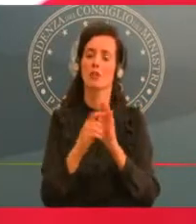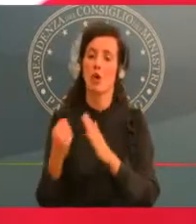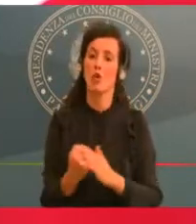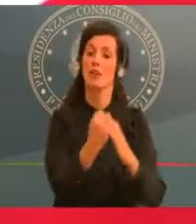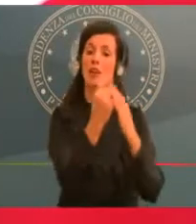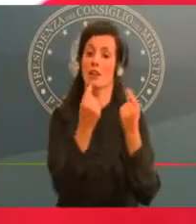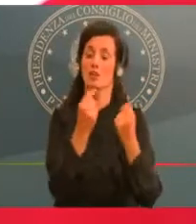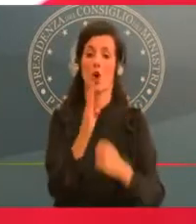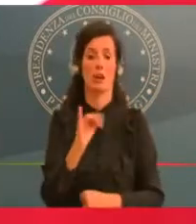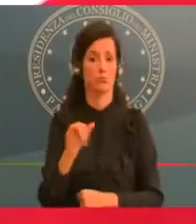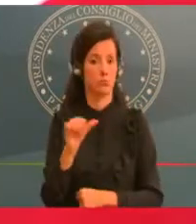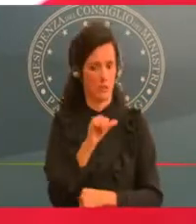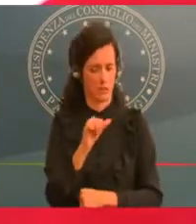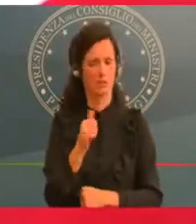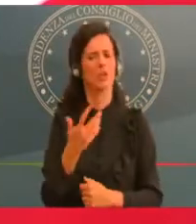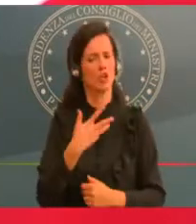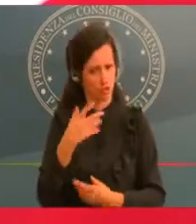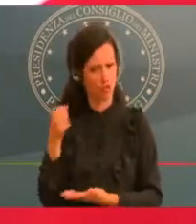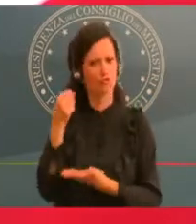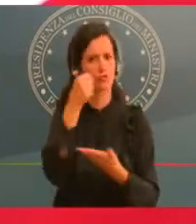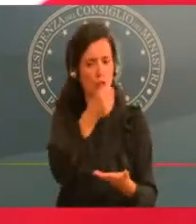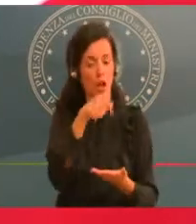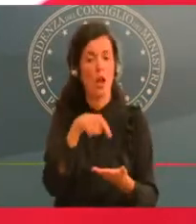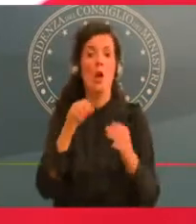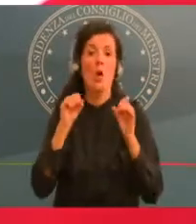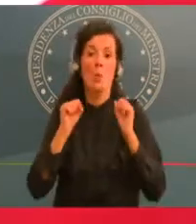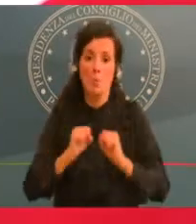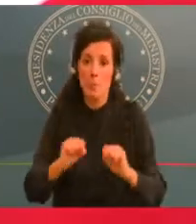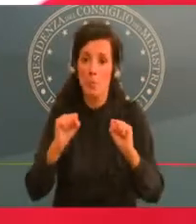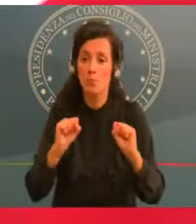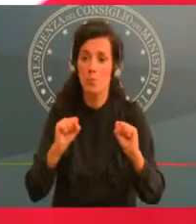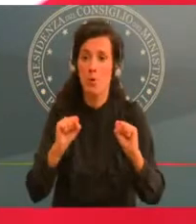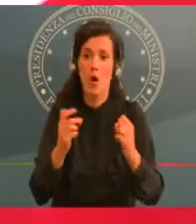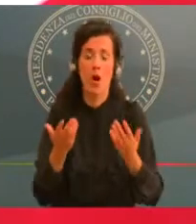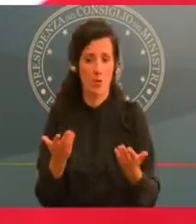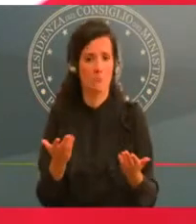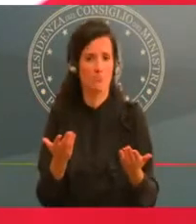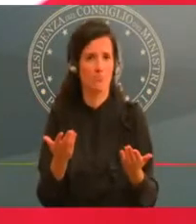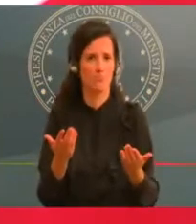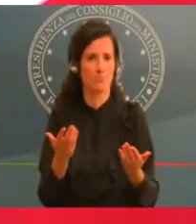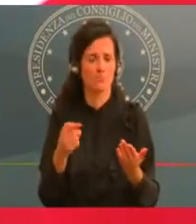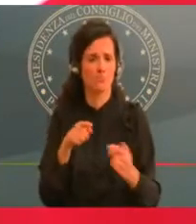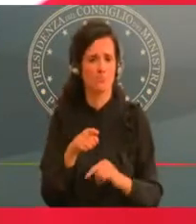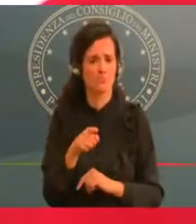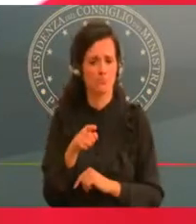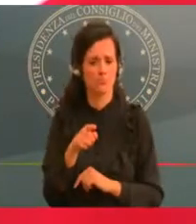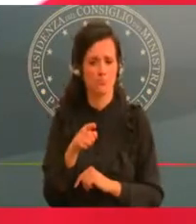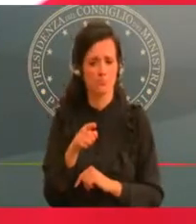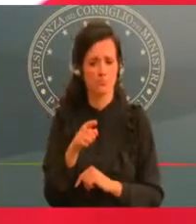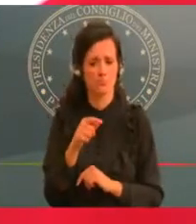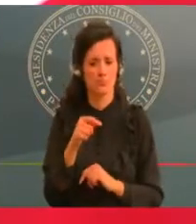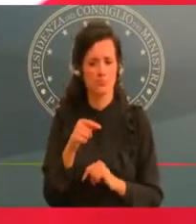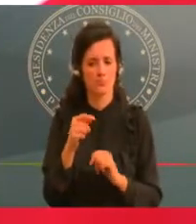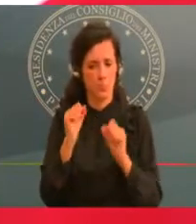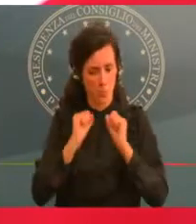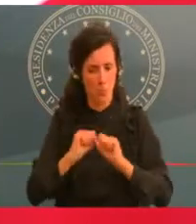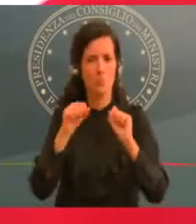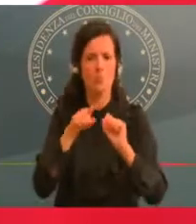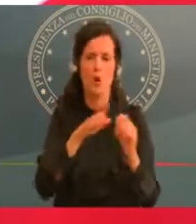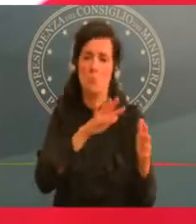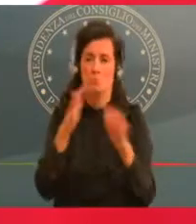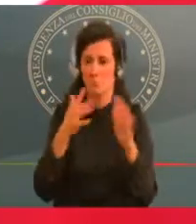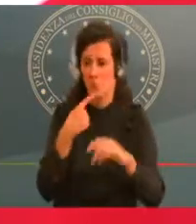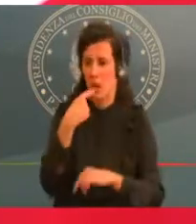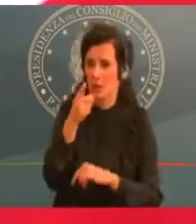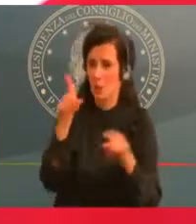montare che le ha indicato un e mezzo, due miliardi, ma noi, io l'ho detto, col Governo siamo determinati.